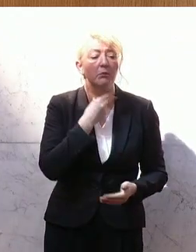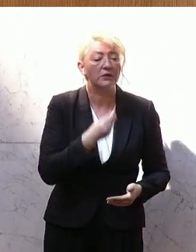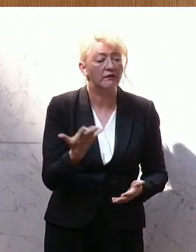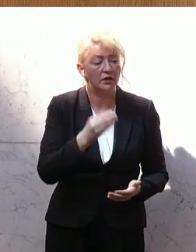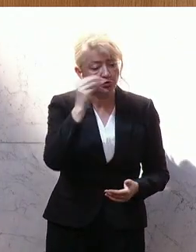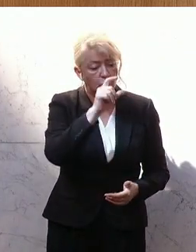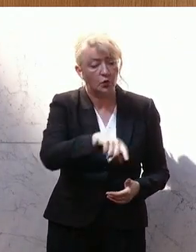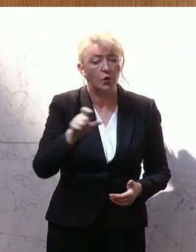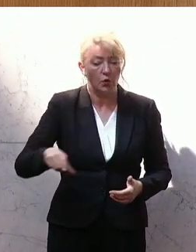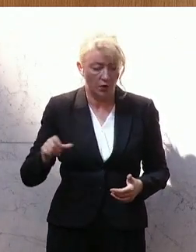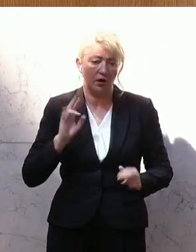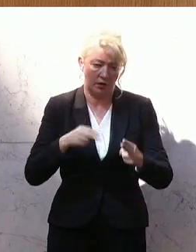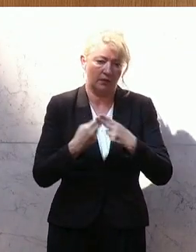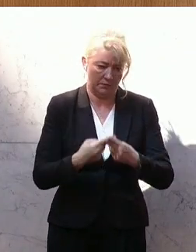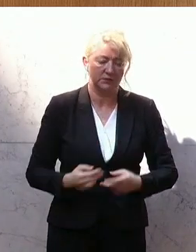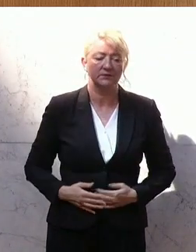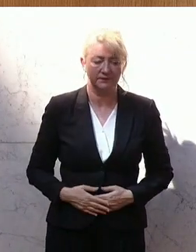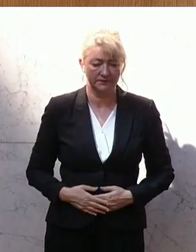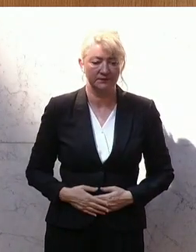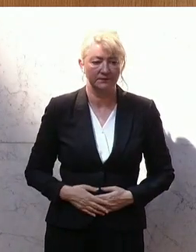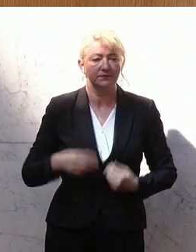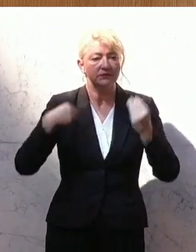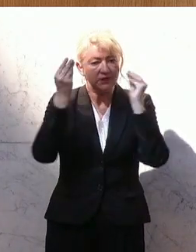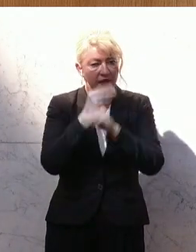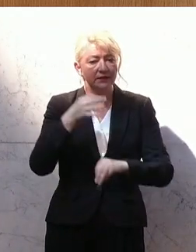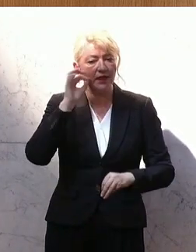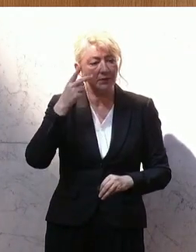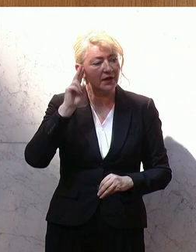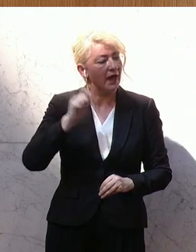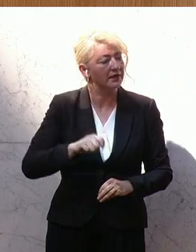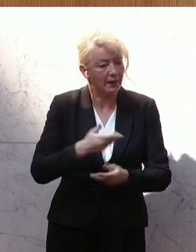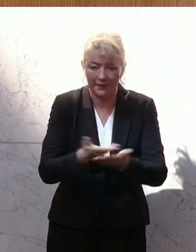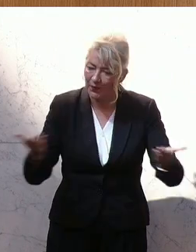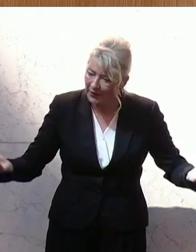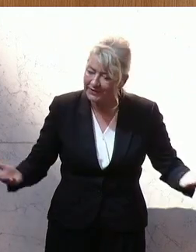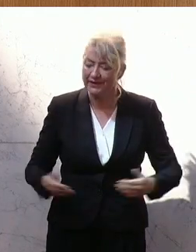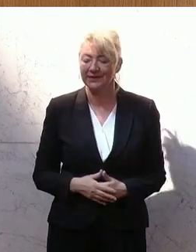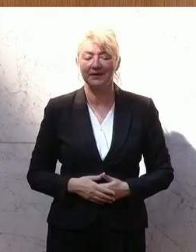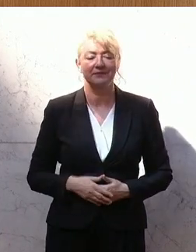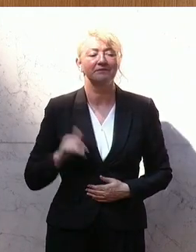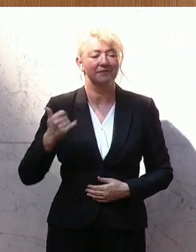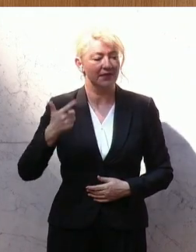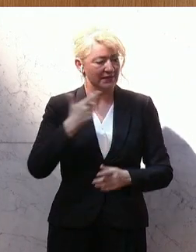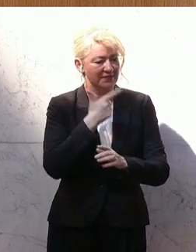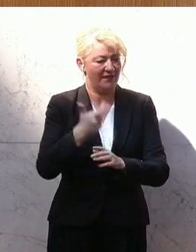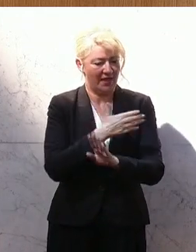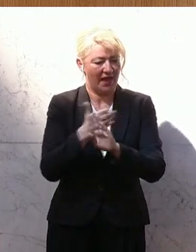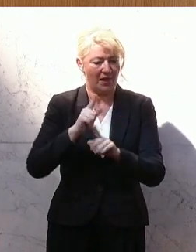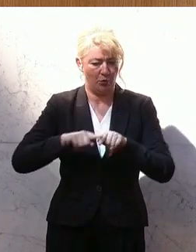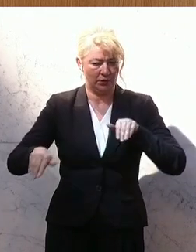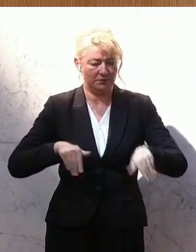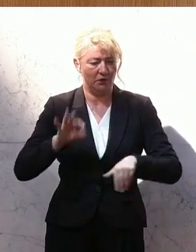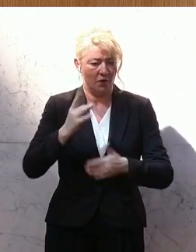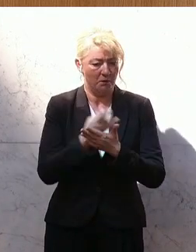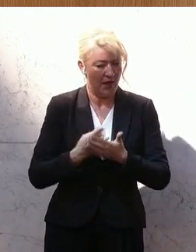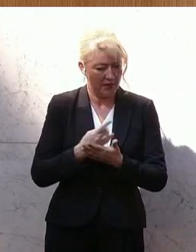Schülerinnen und Schüler entgegenkommen. Meine sehr geehrten Damen und Herren Abgeordnete, eines durfte ich in den zwei Jahren als Bundesminister